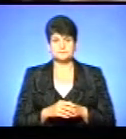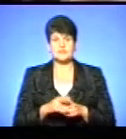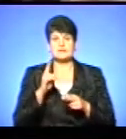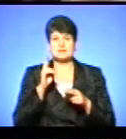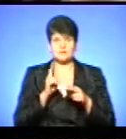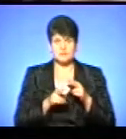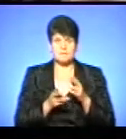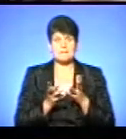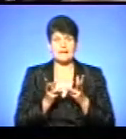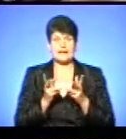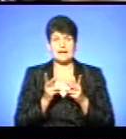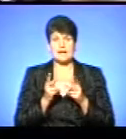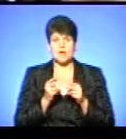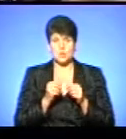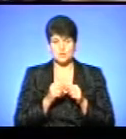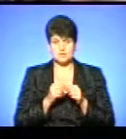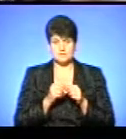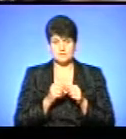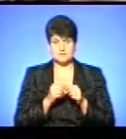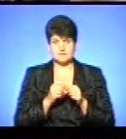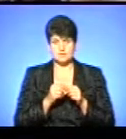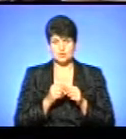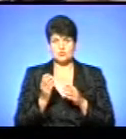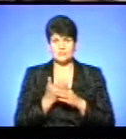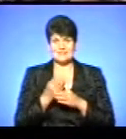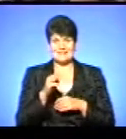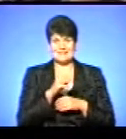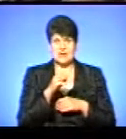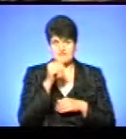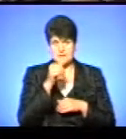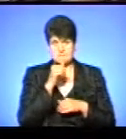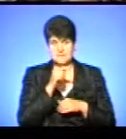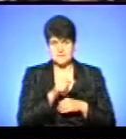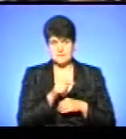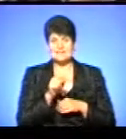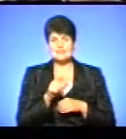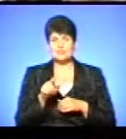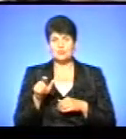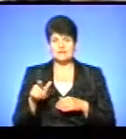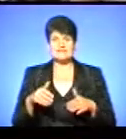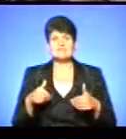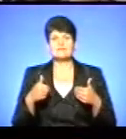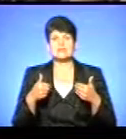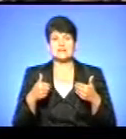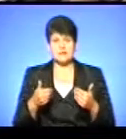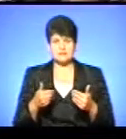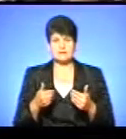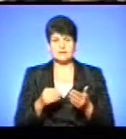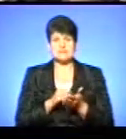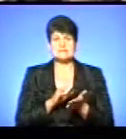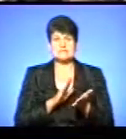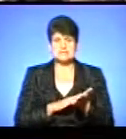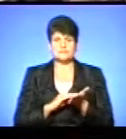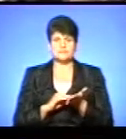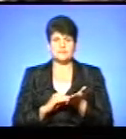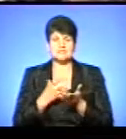Завершуємо перерахунки субсидій з травня місяця. Тобто ті люди, які зверталися, які декларували